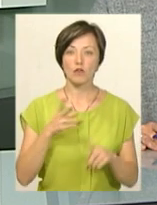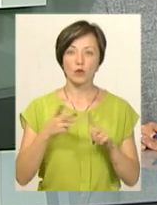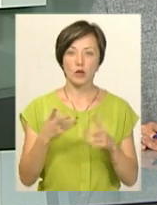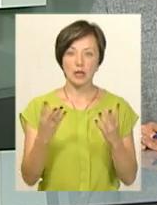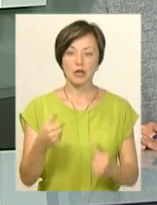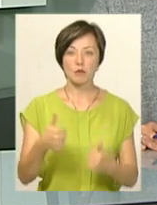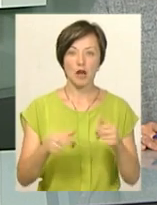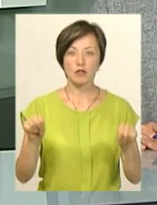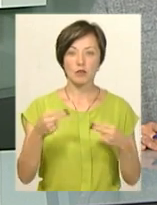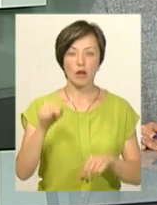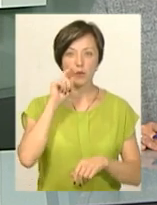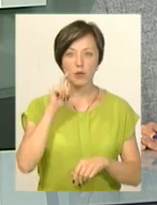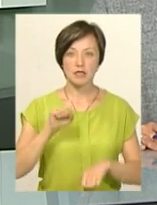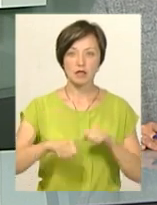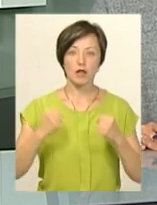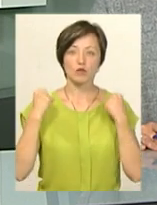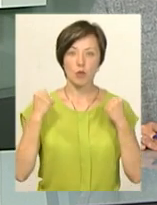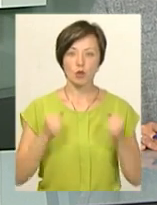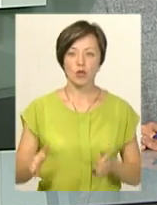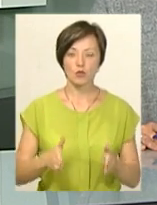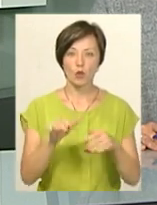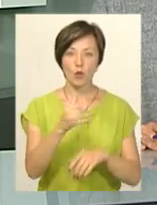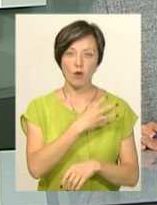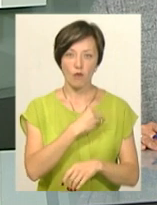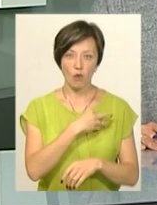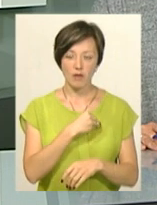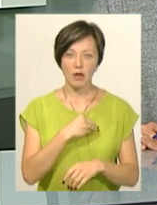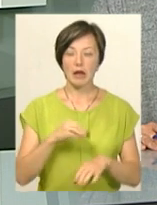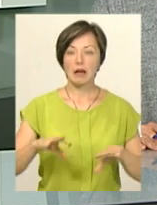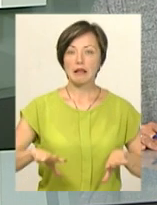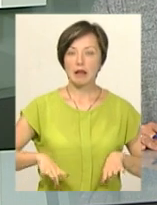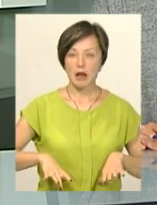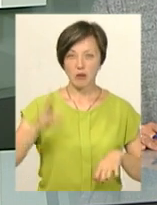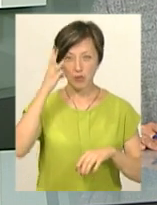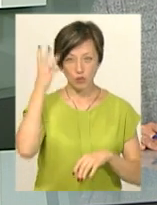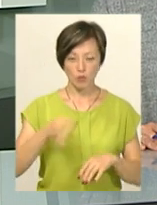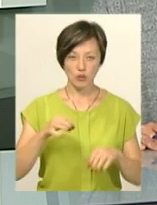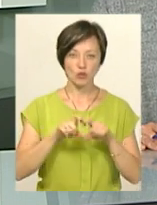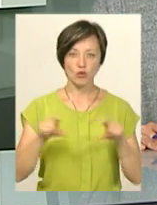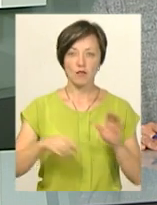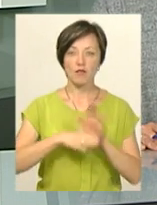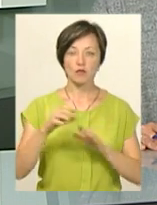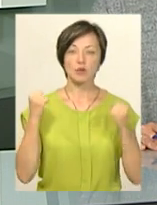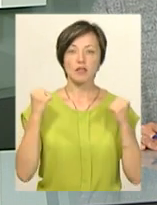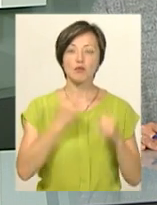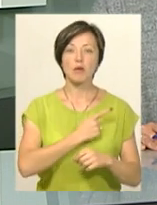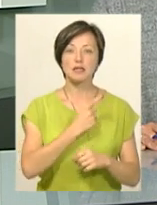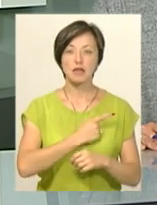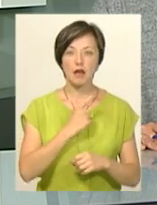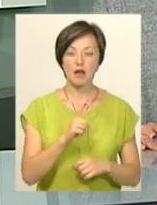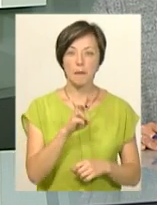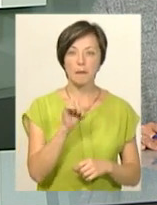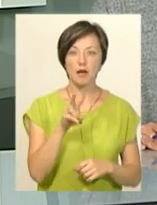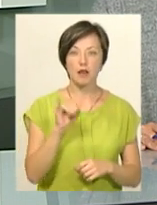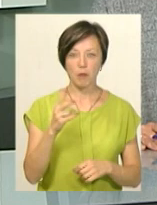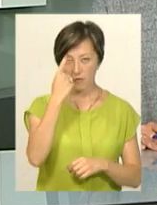день змагань на чемпіонаті України з велоспорту на шосе у Львові. Тренер Хмельницької обласної школи вищої спортивної майстерності Анатолій